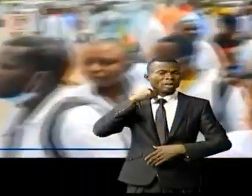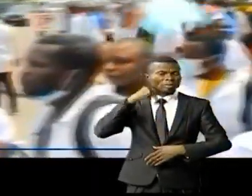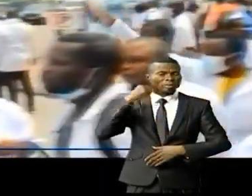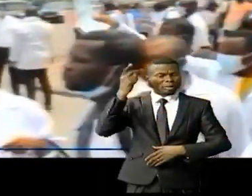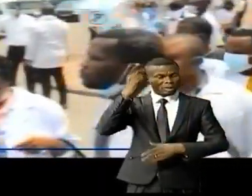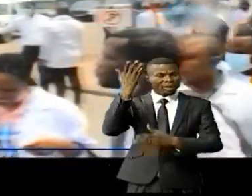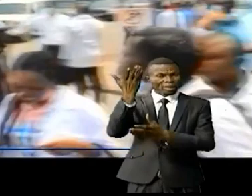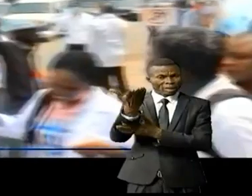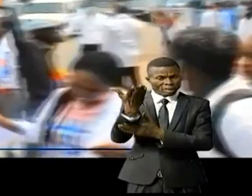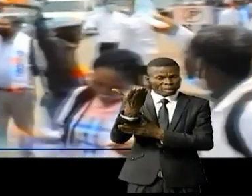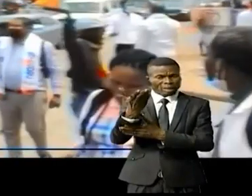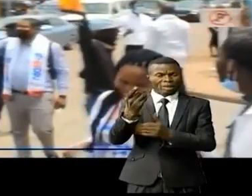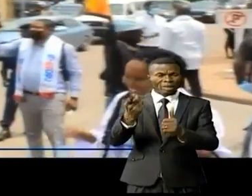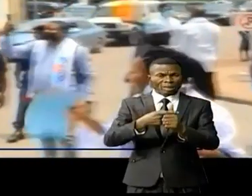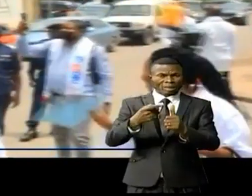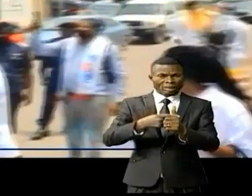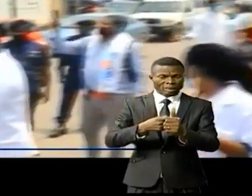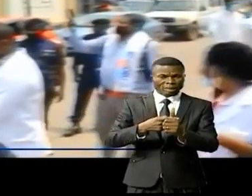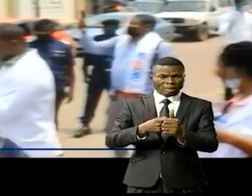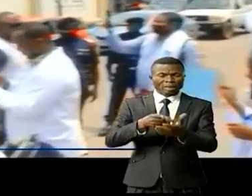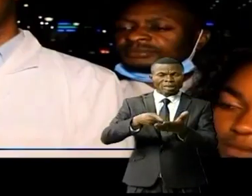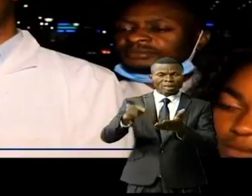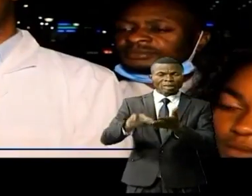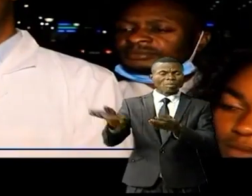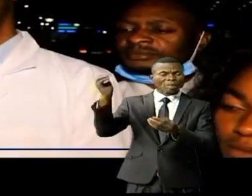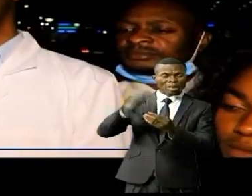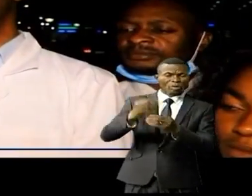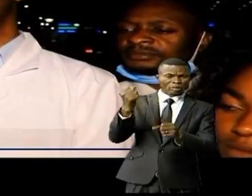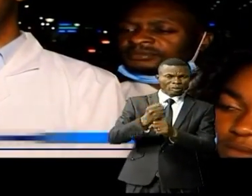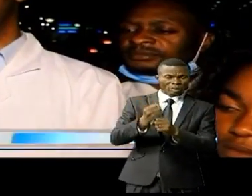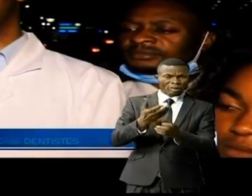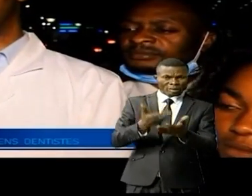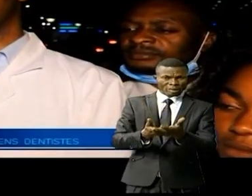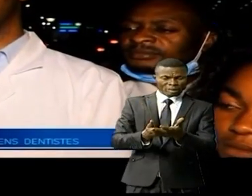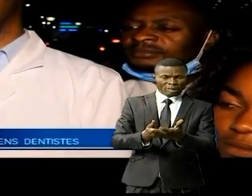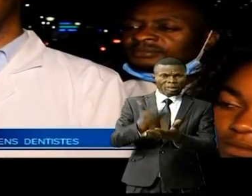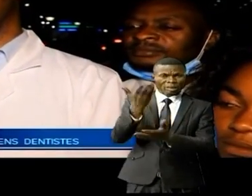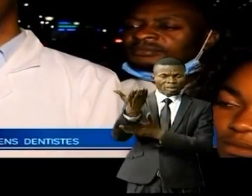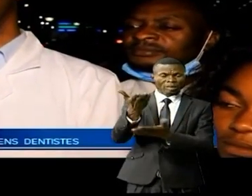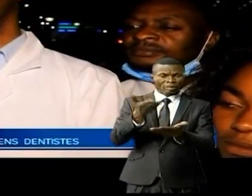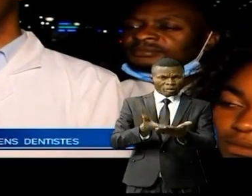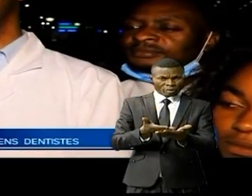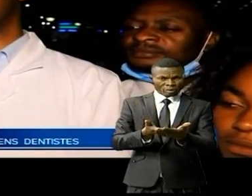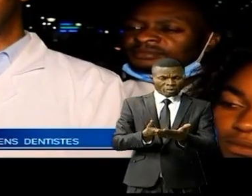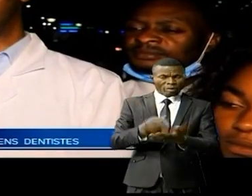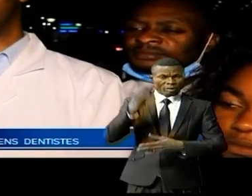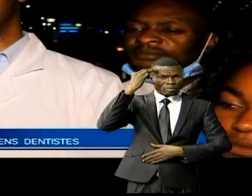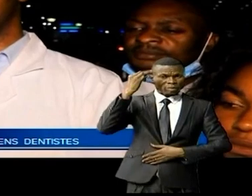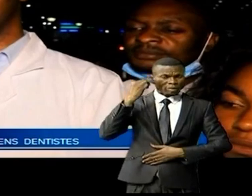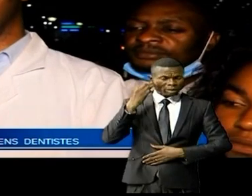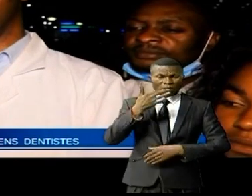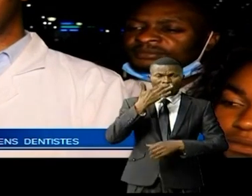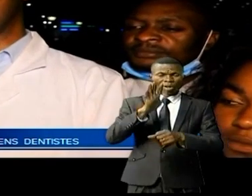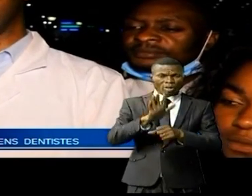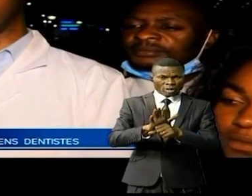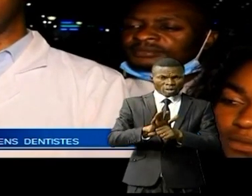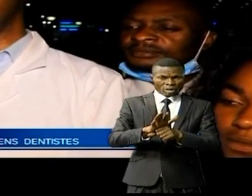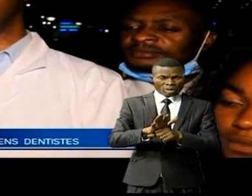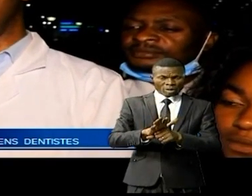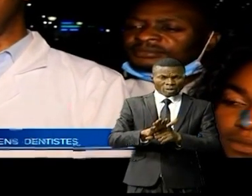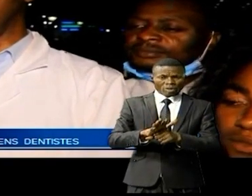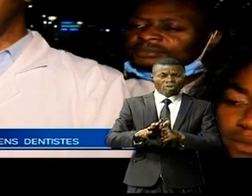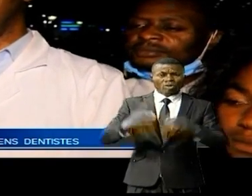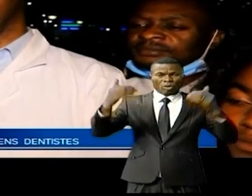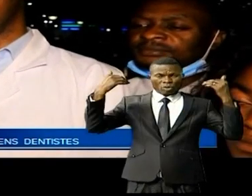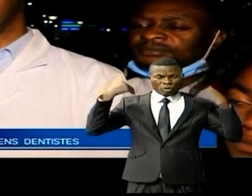revendiquent entre autres leurs primes de risque. A l'issue de cette demande, le ministre a promis aux représentants